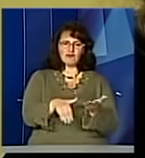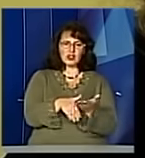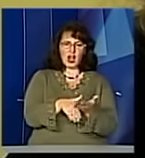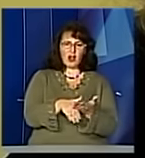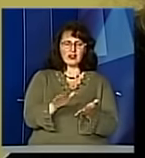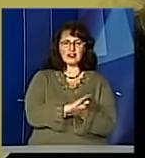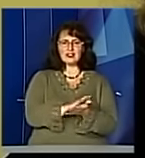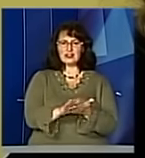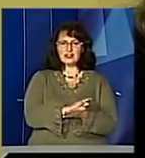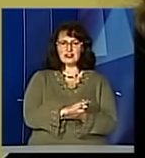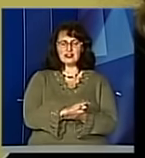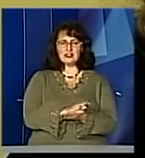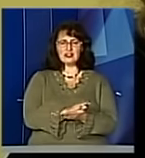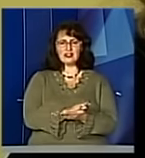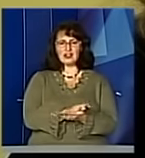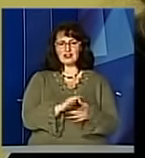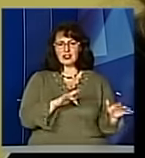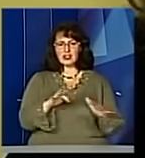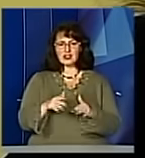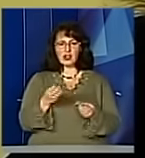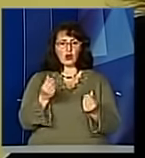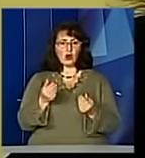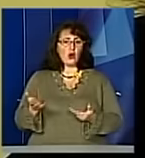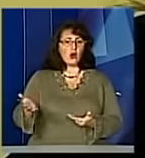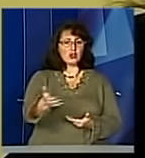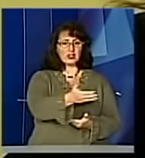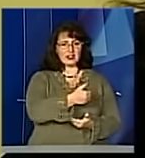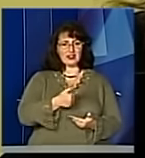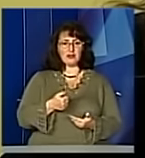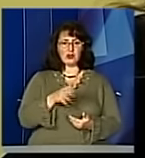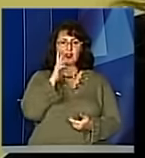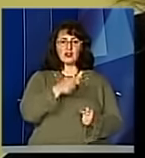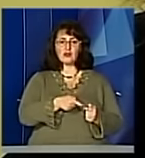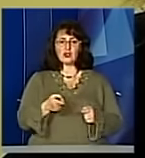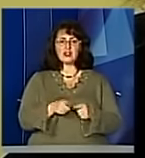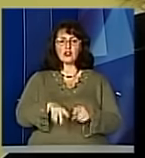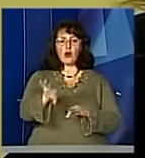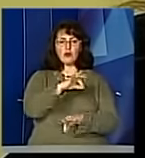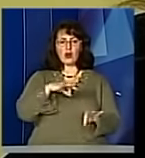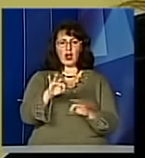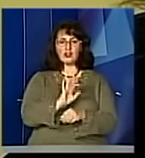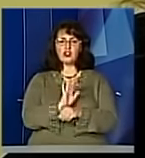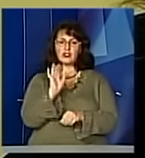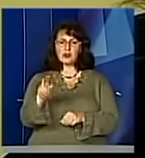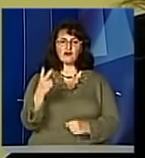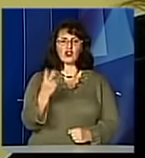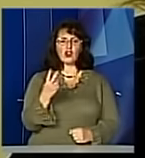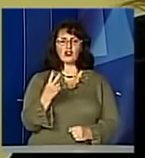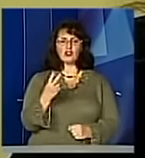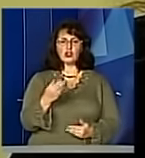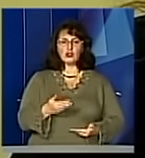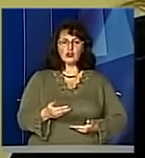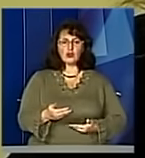Кошти всі, які зберуться під час цього проєкту, підуть на другий етап лікування